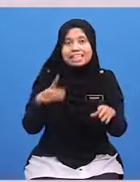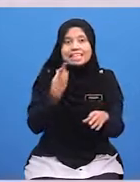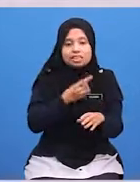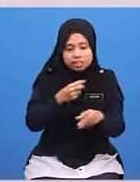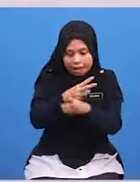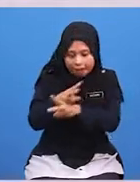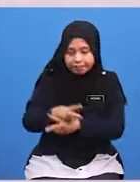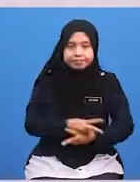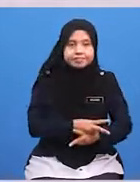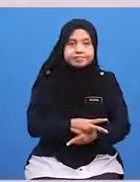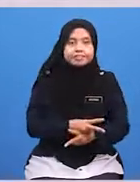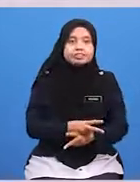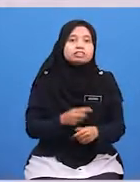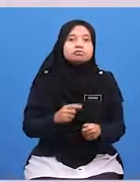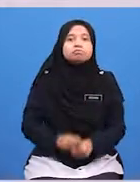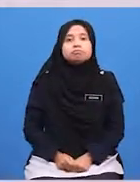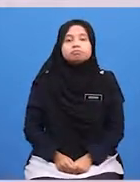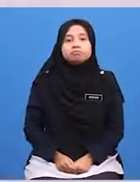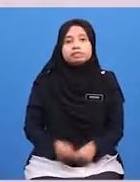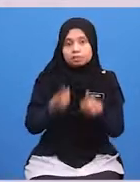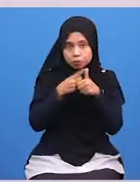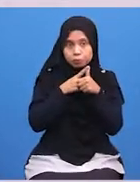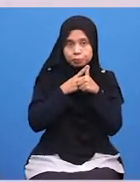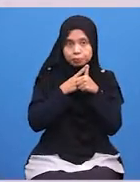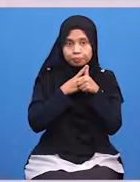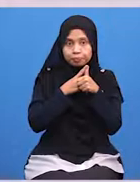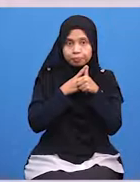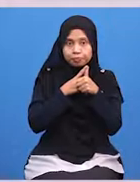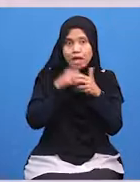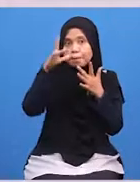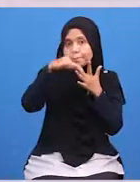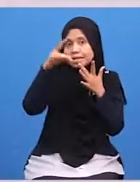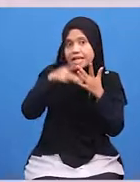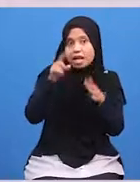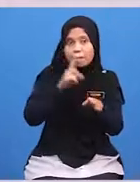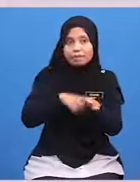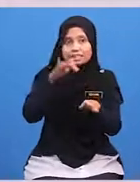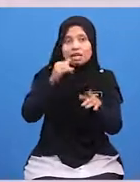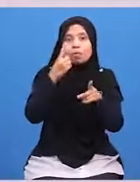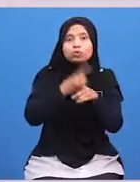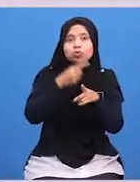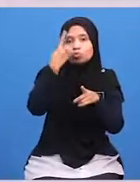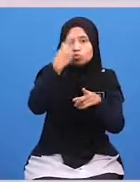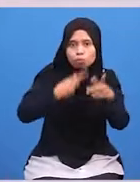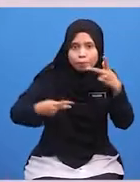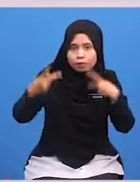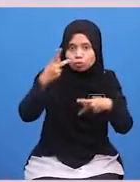Antaranya Yang Pertama Memilih Masa Yang sesuai Untuk Berkunjung